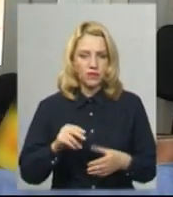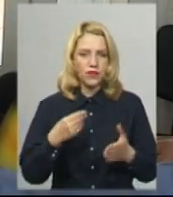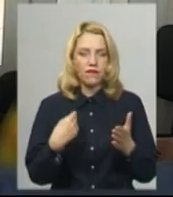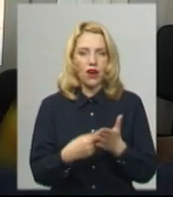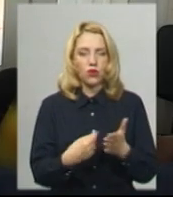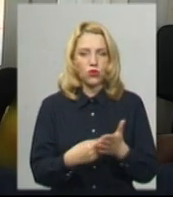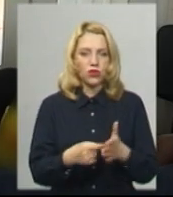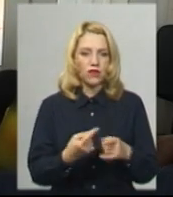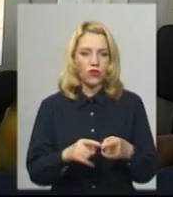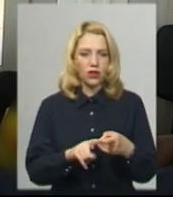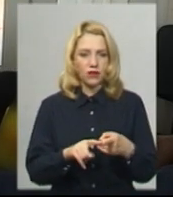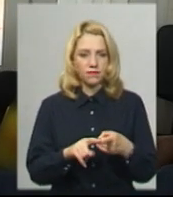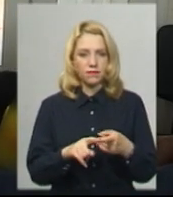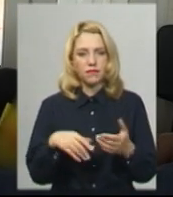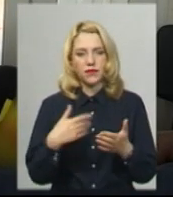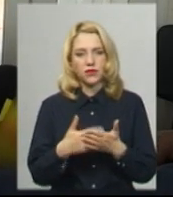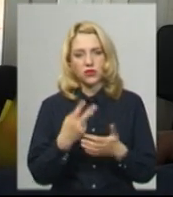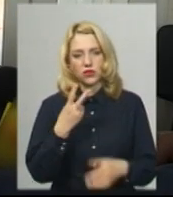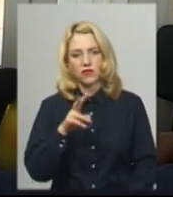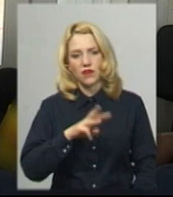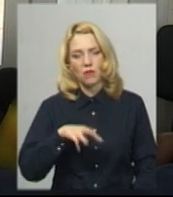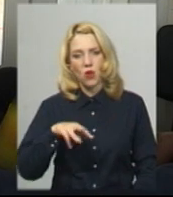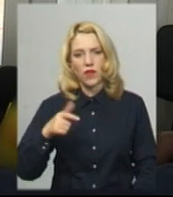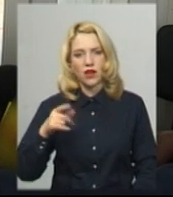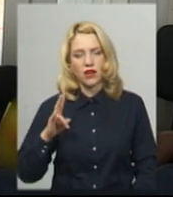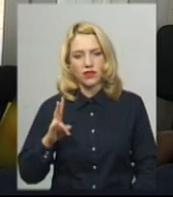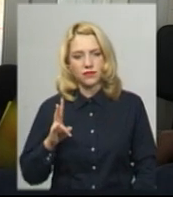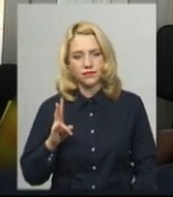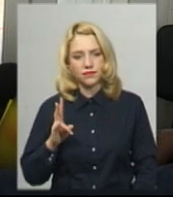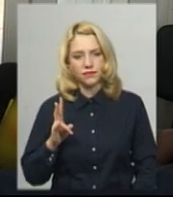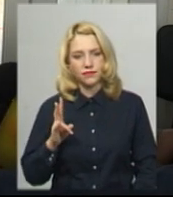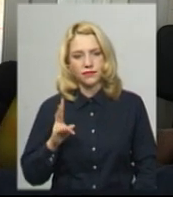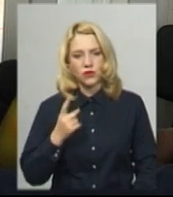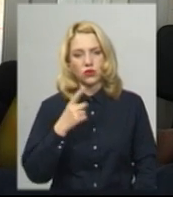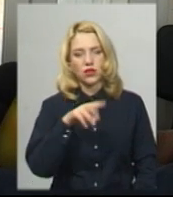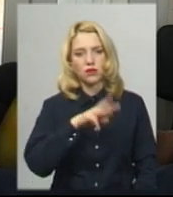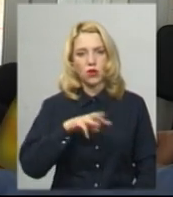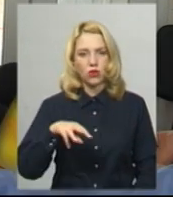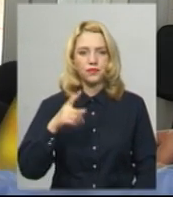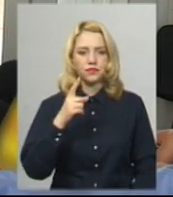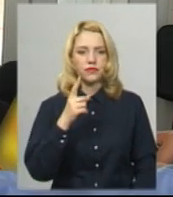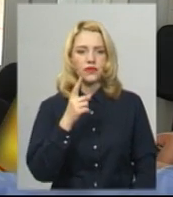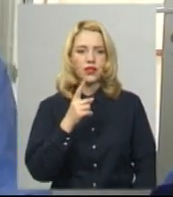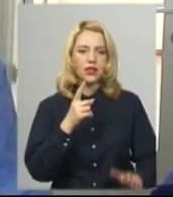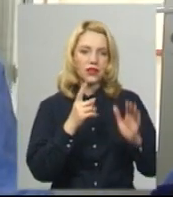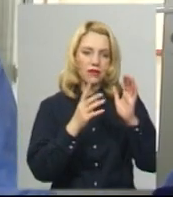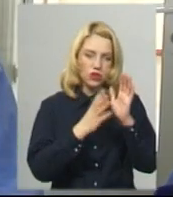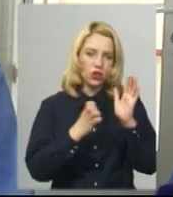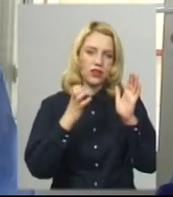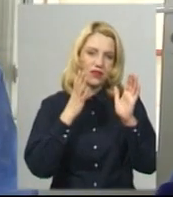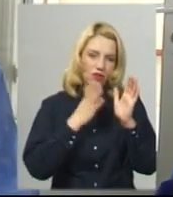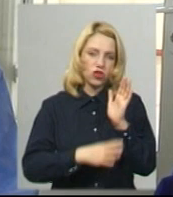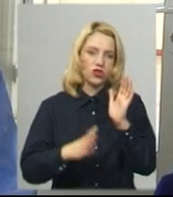вона практично 2 мільйони гривень, 1 мільйон 999 тисяч. При